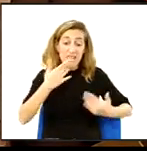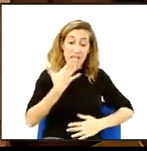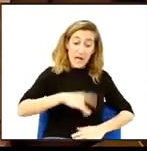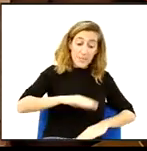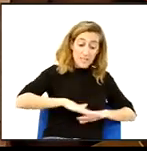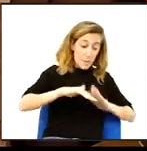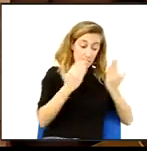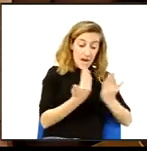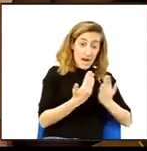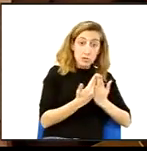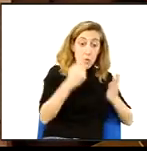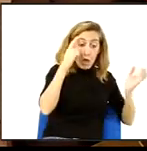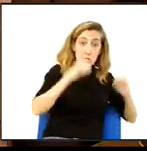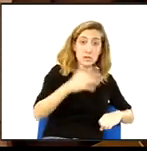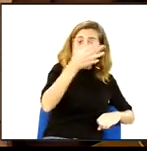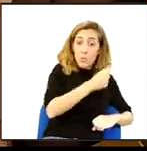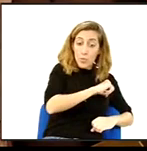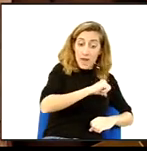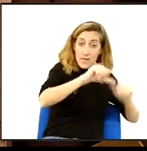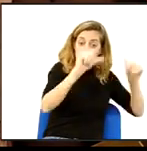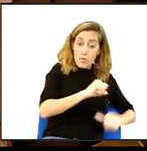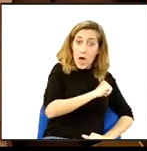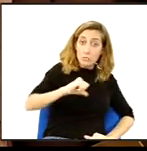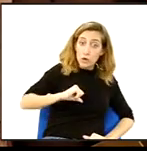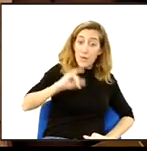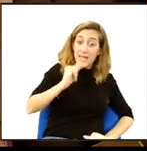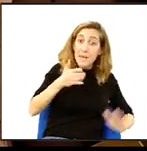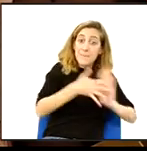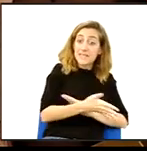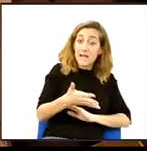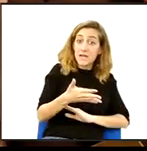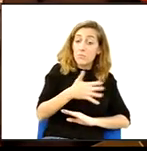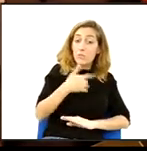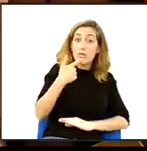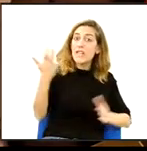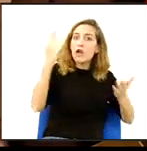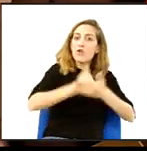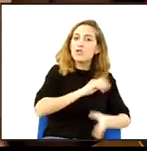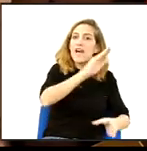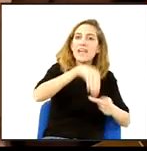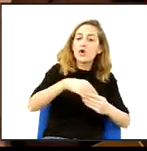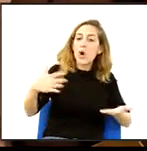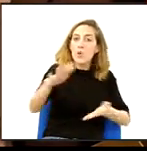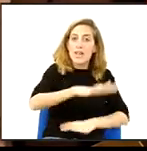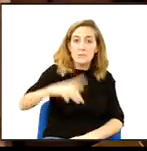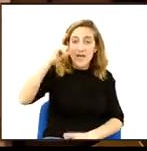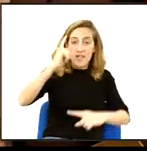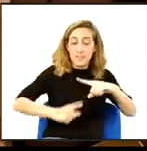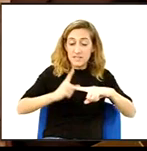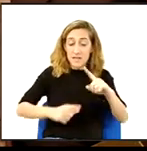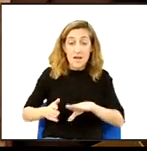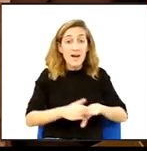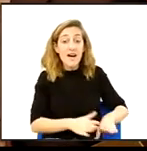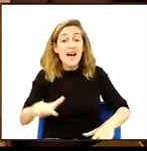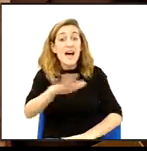centre de decidir autònomament i per tant tampoc inclou de manera integral l'espai del migdia. El